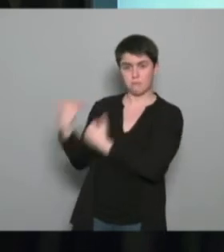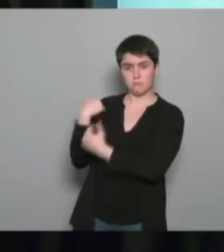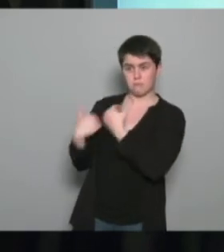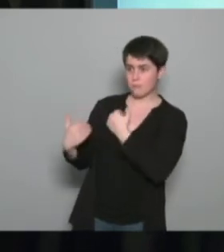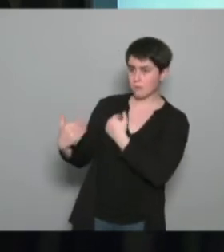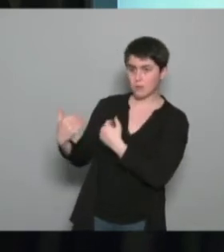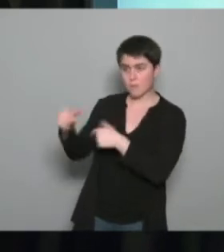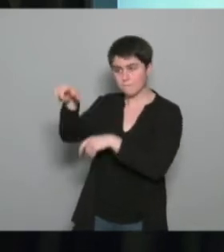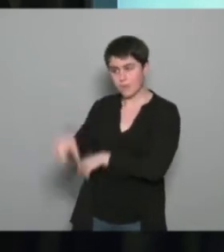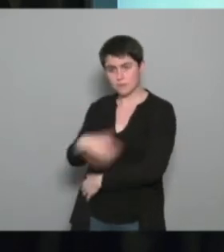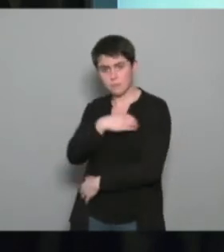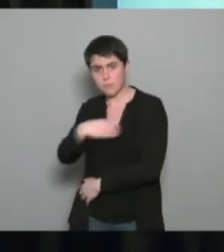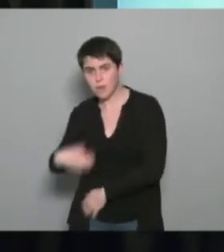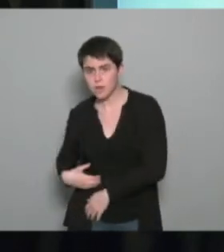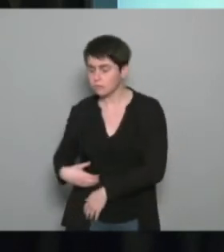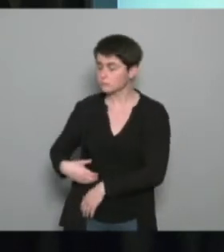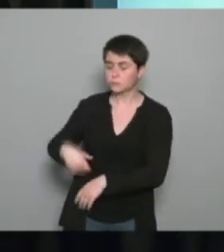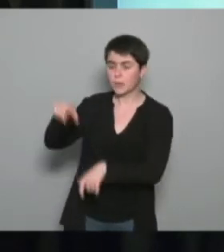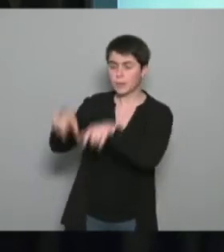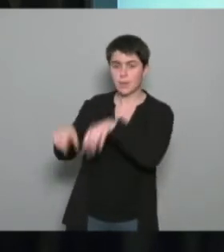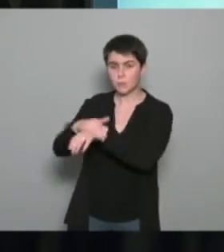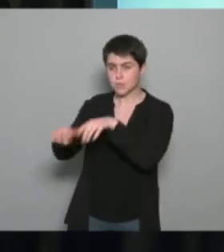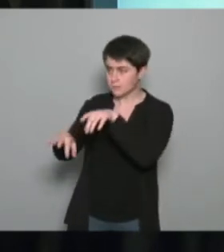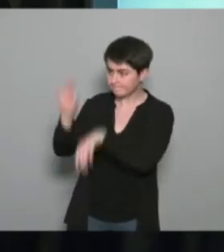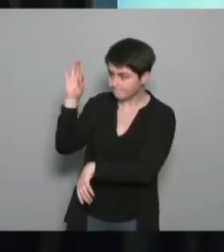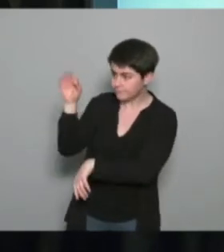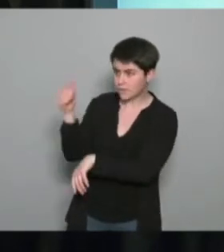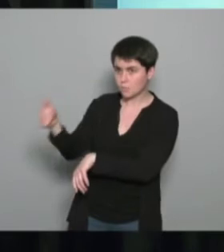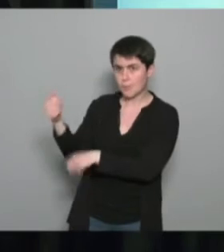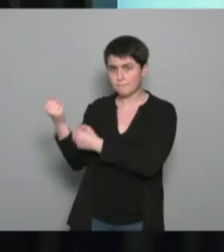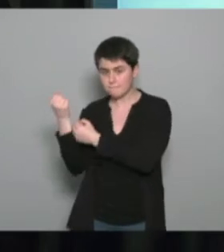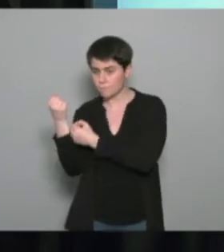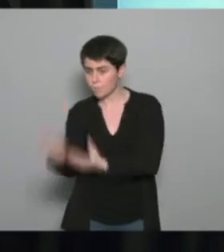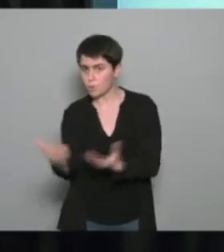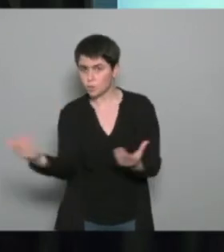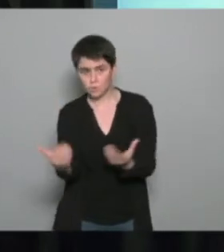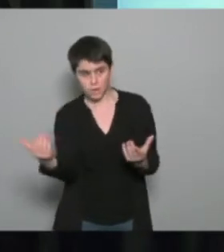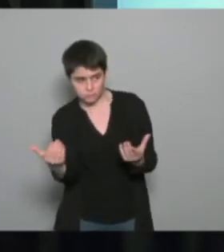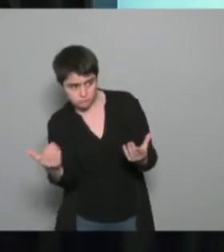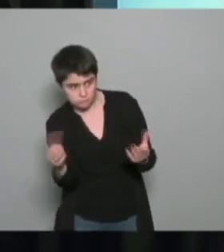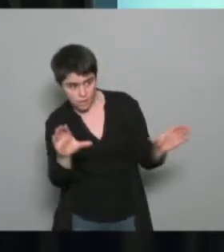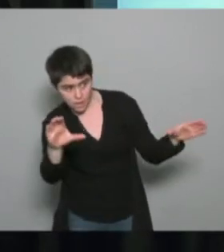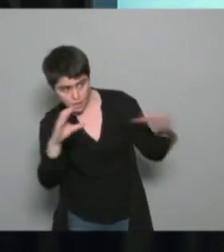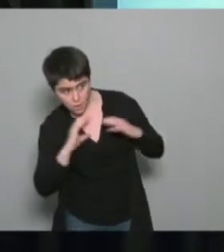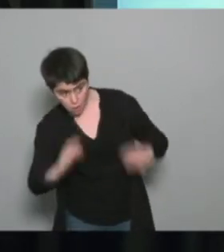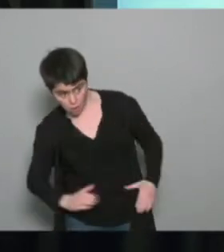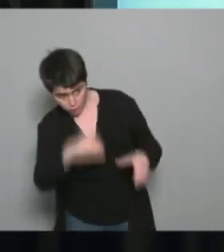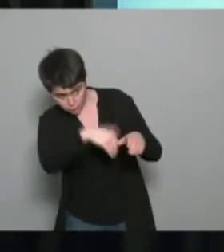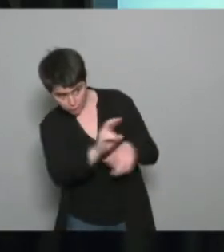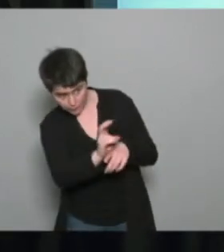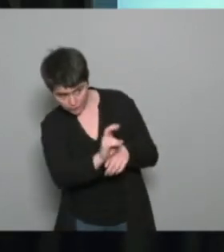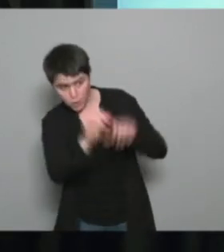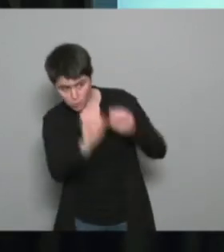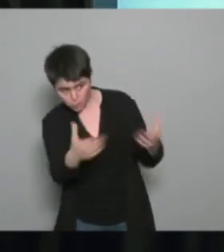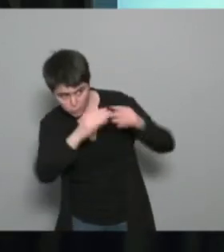élus qui proposent au club que des éducateurs se forment pour intervenir sur cette thématique là donc il